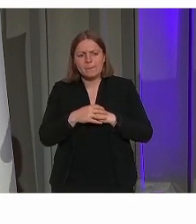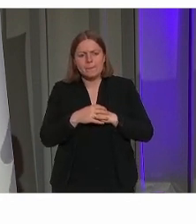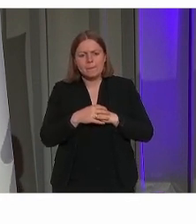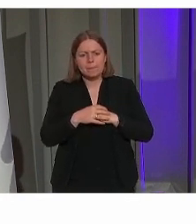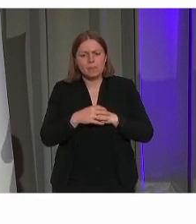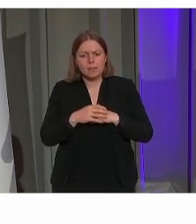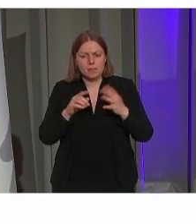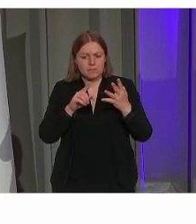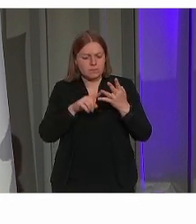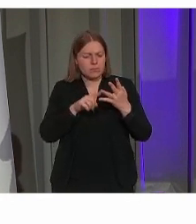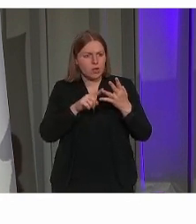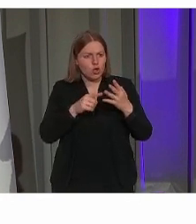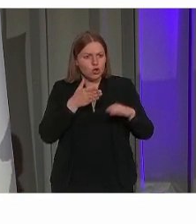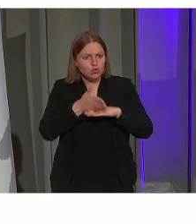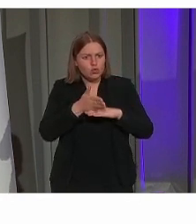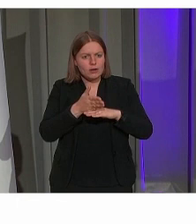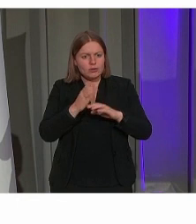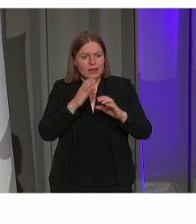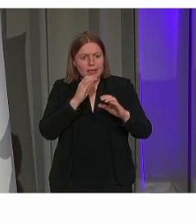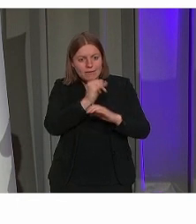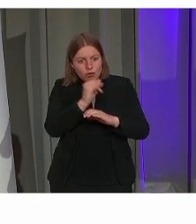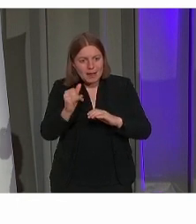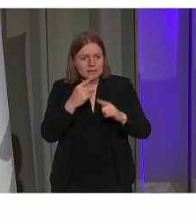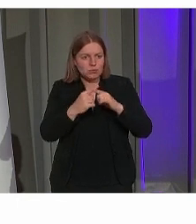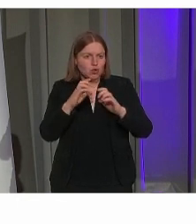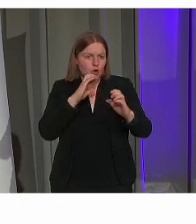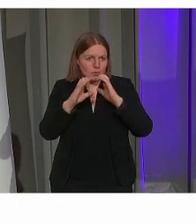Toegang tot informatie en communicatie.